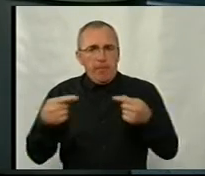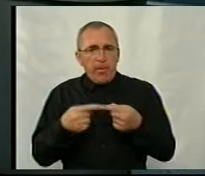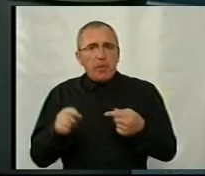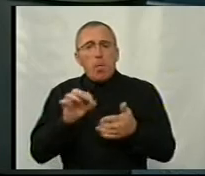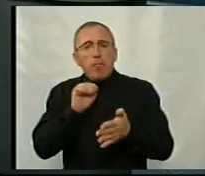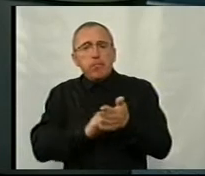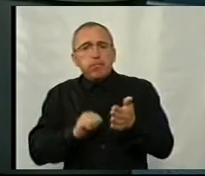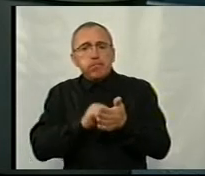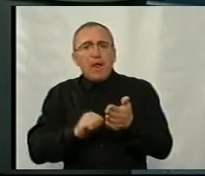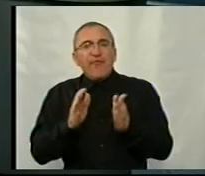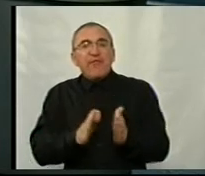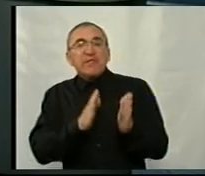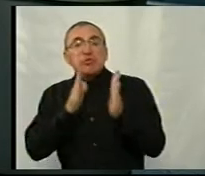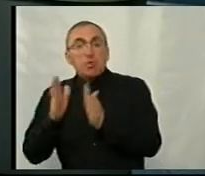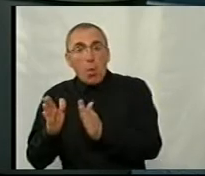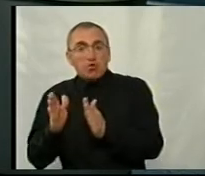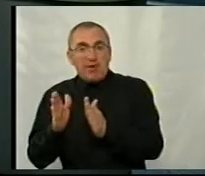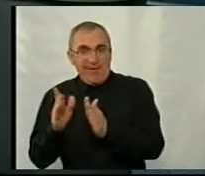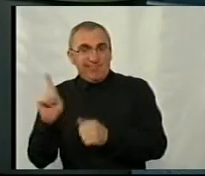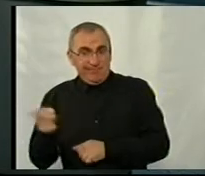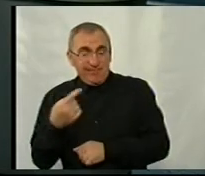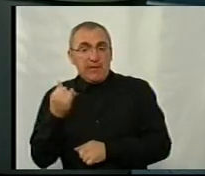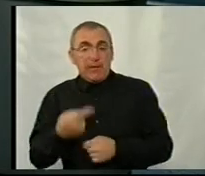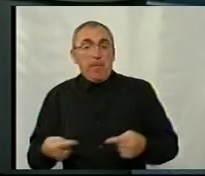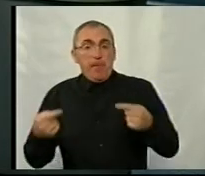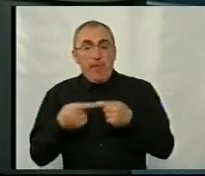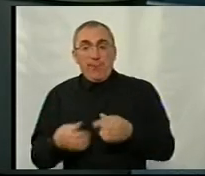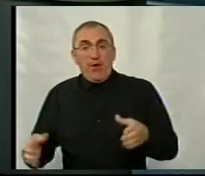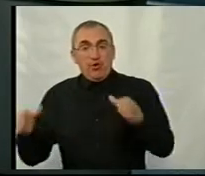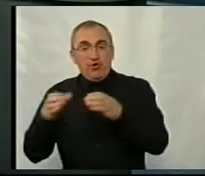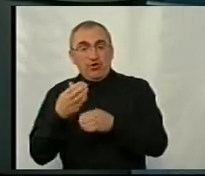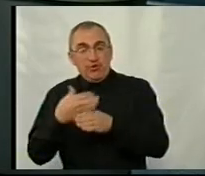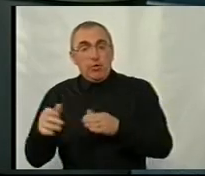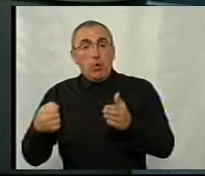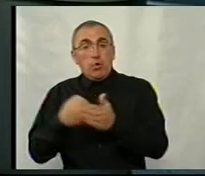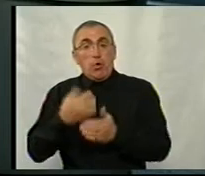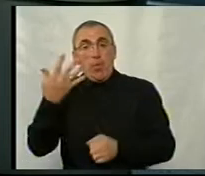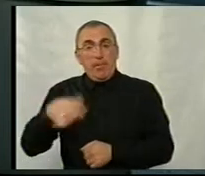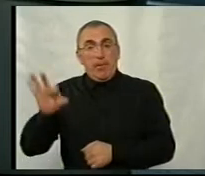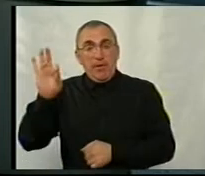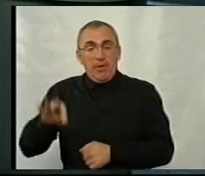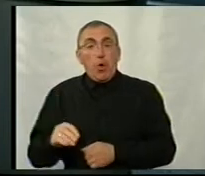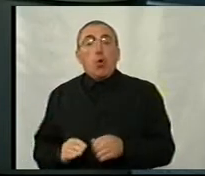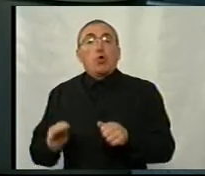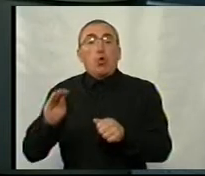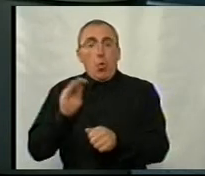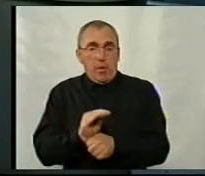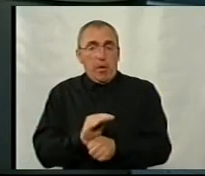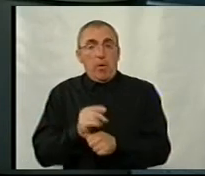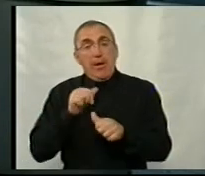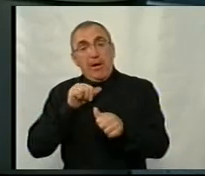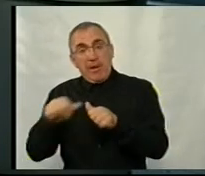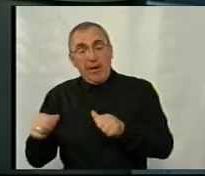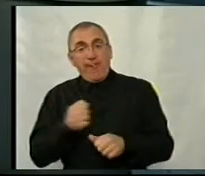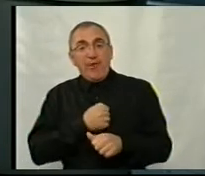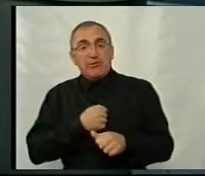для отримання відсрочки, лише тоді отримують відсрочки. Це буде певна частина ще до цих 50% ми додамо. Крім того,